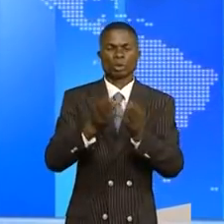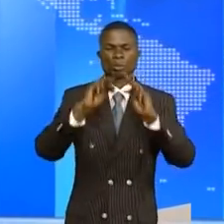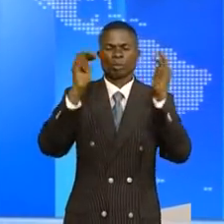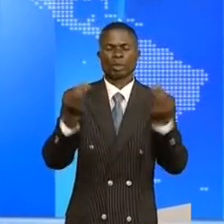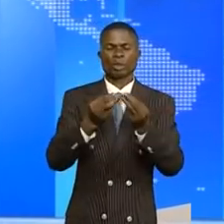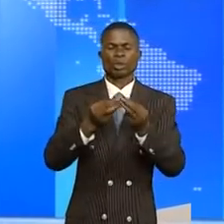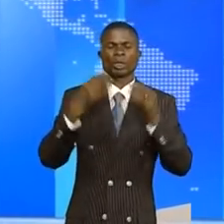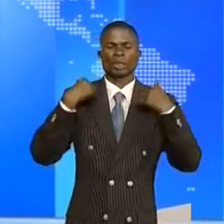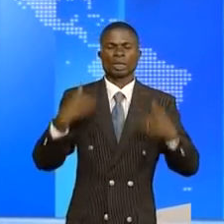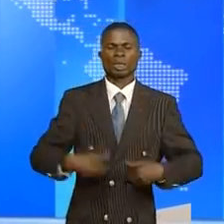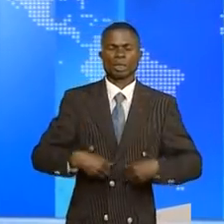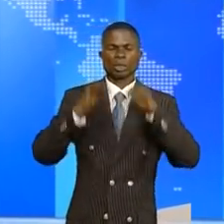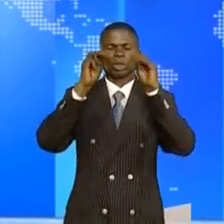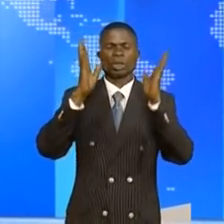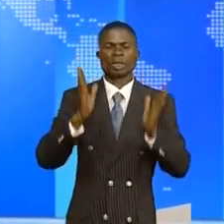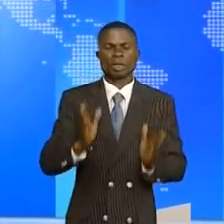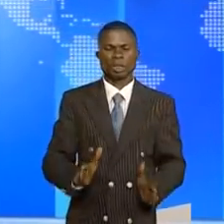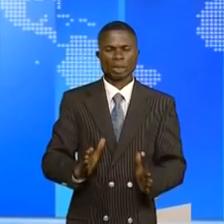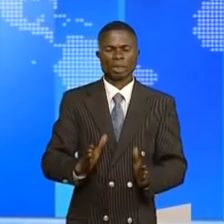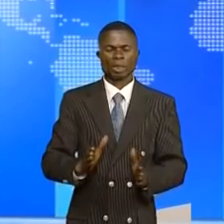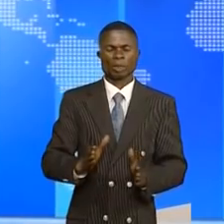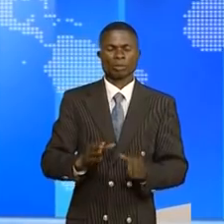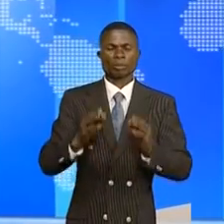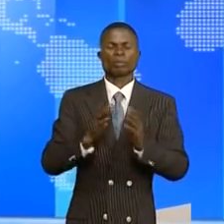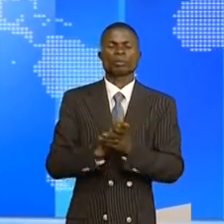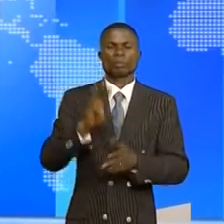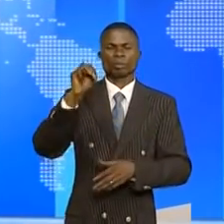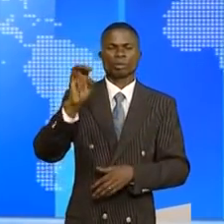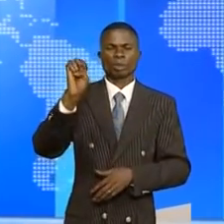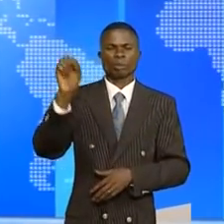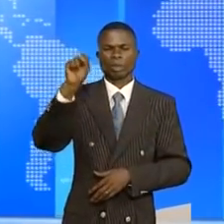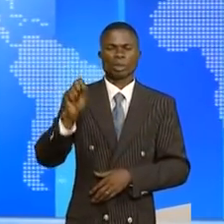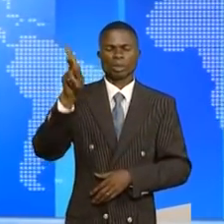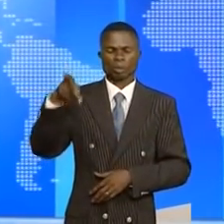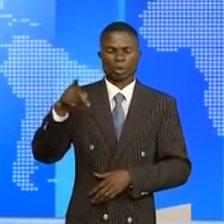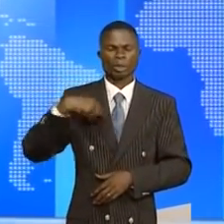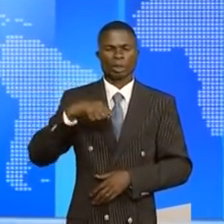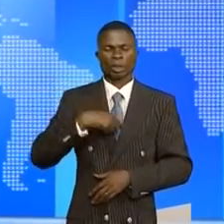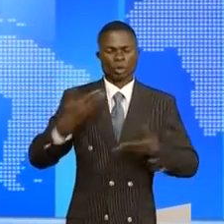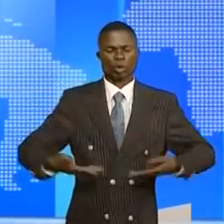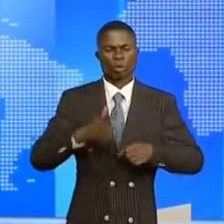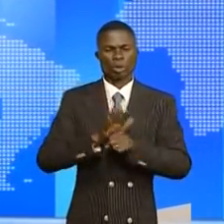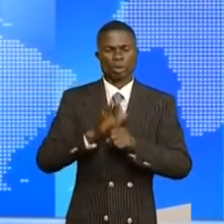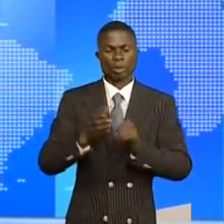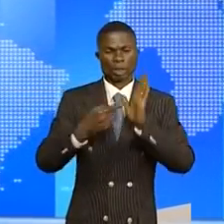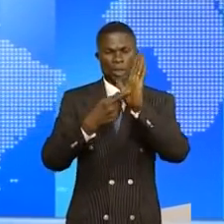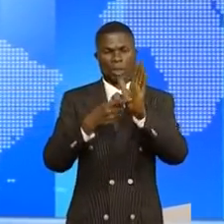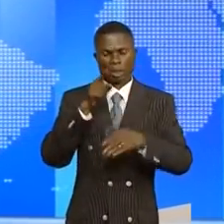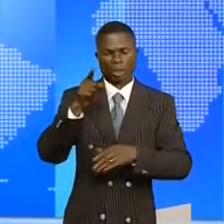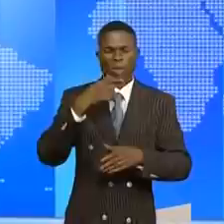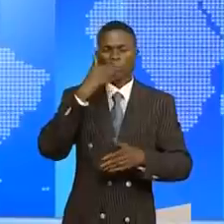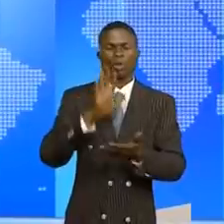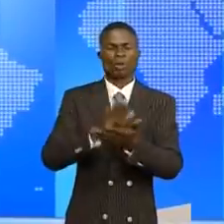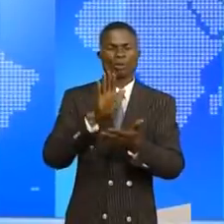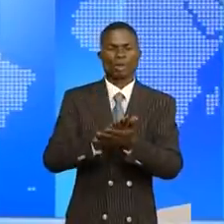enseignants de l'EPST, MESP, agréé en sigle, nous avons le réel plaisir de vous présenter nos vives